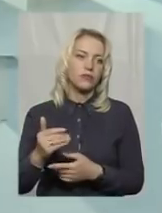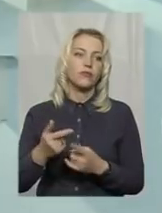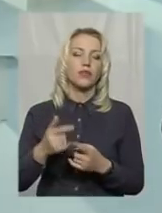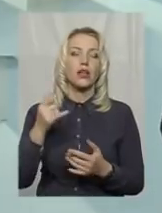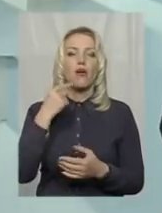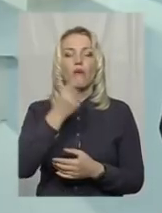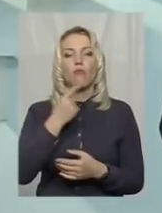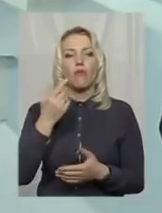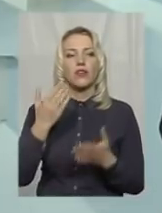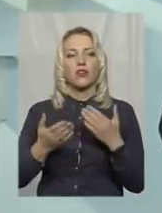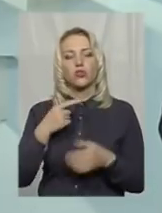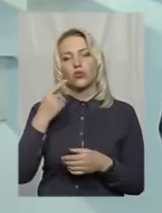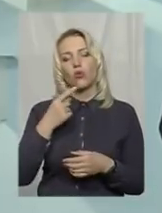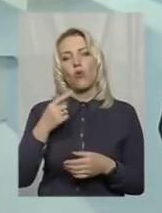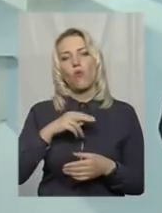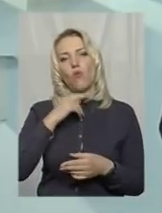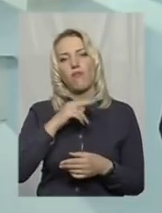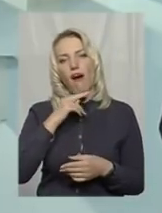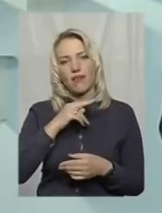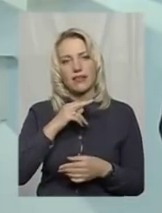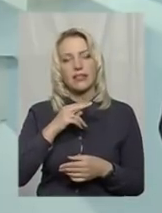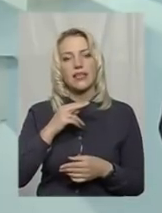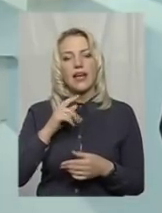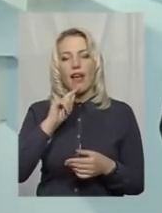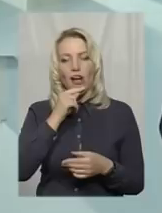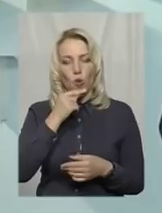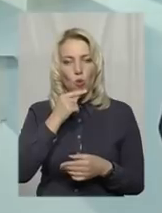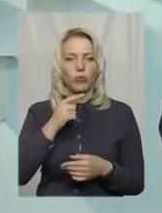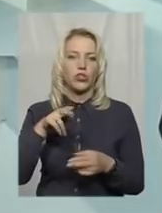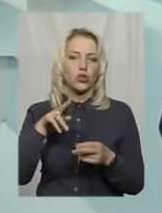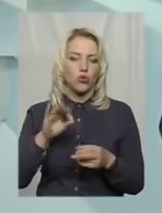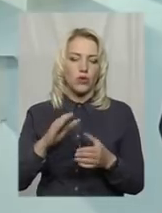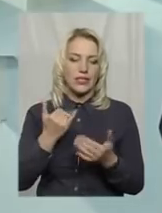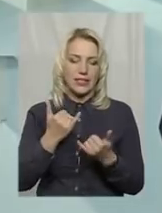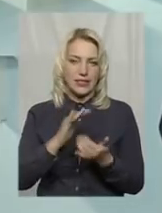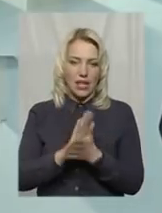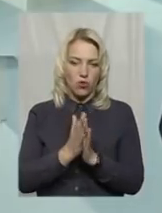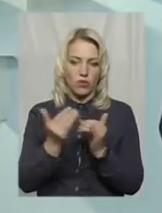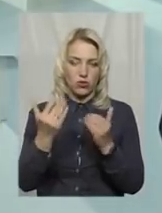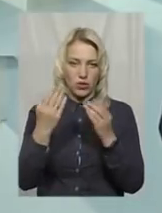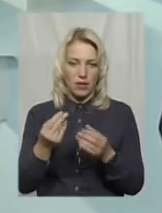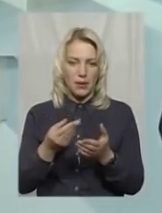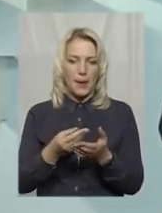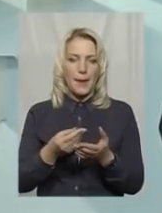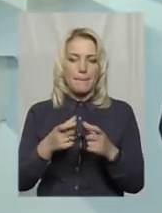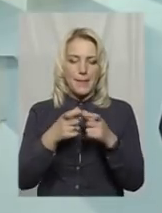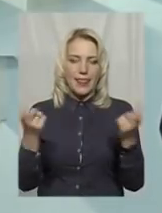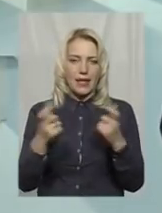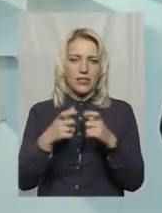якщо брати до уваги економічно, станом на сьогоднішній день в платіжках приходить